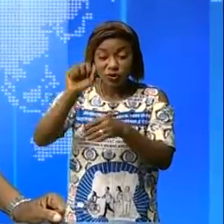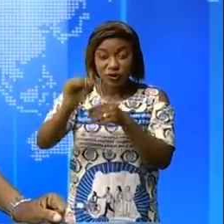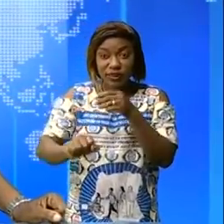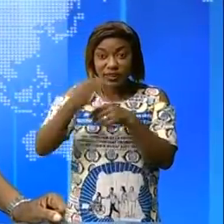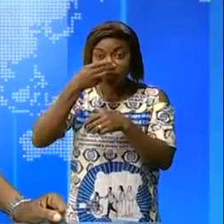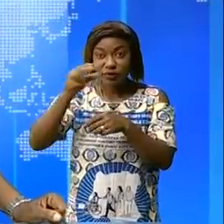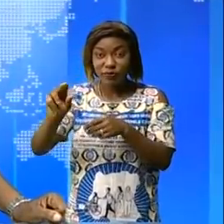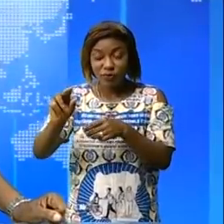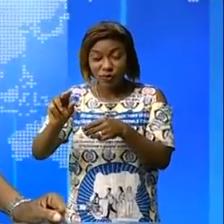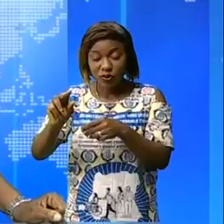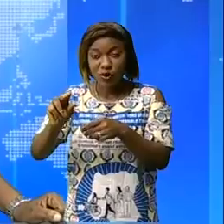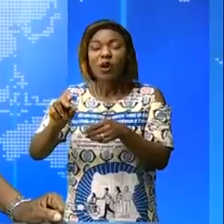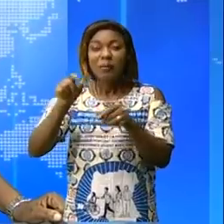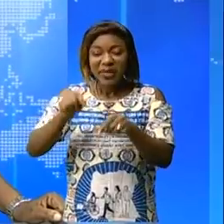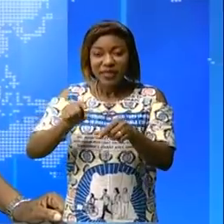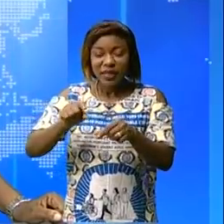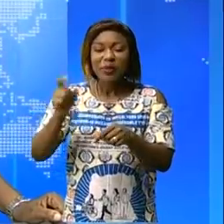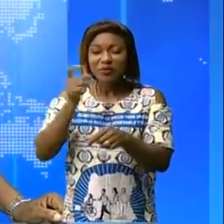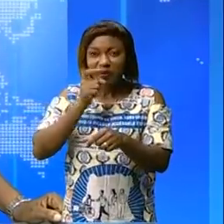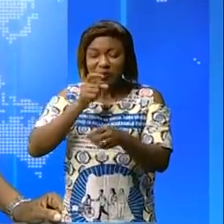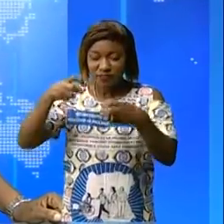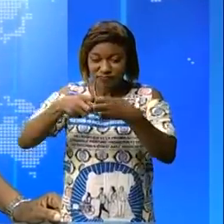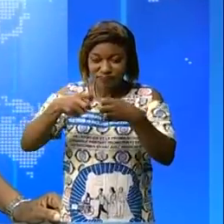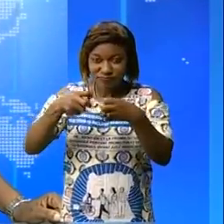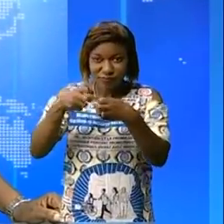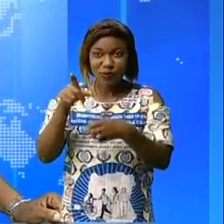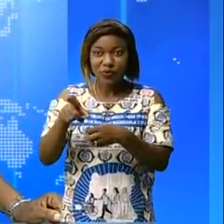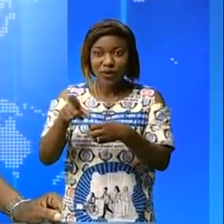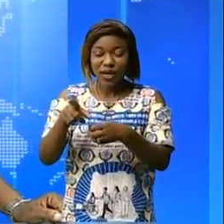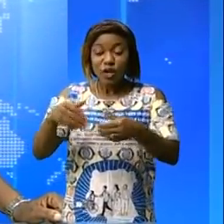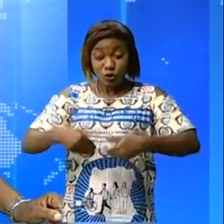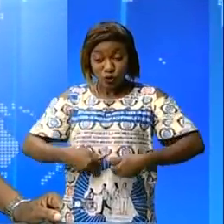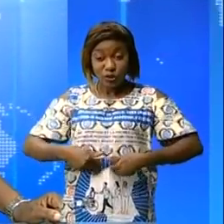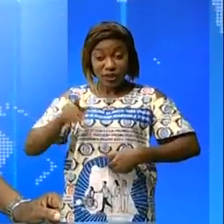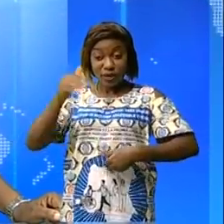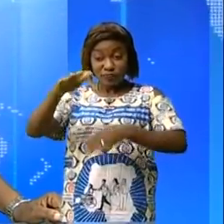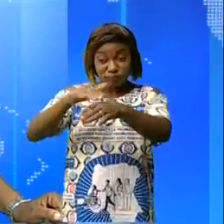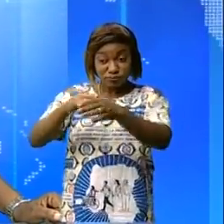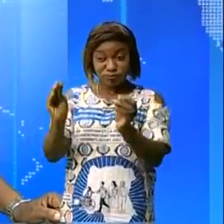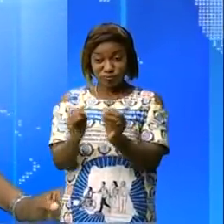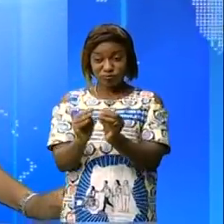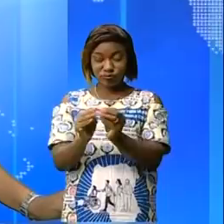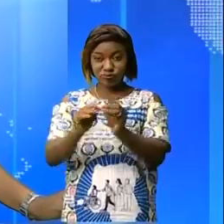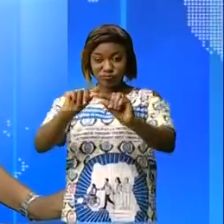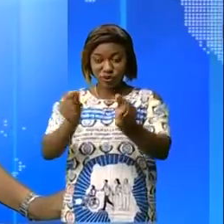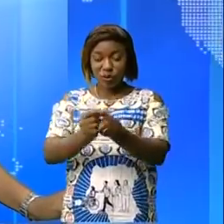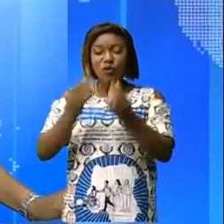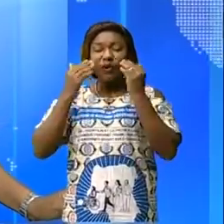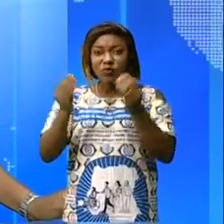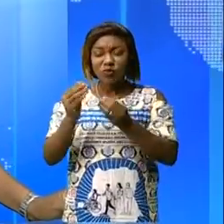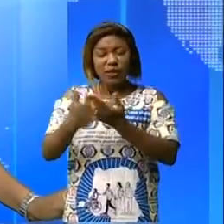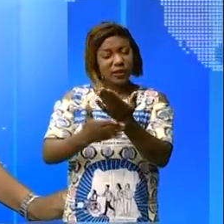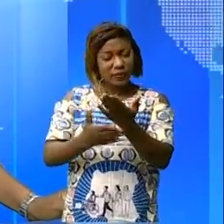à l'ingéniosité de jeunes entrepreneurs régroupés au sein de l'agence du développement ils sollicitent un appui du